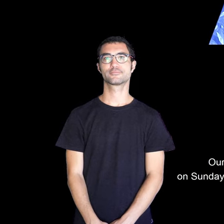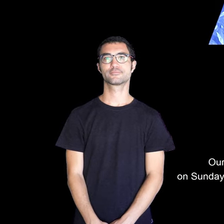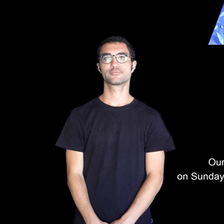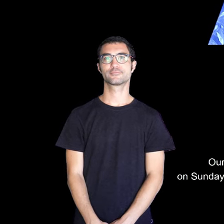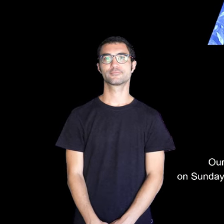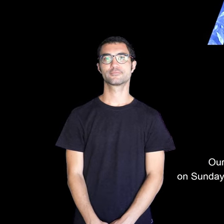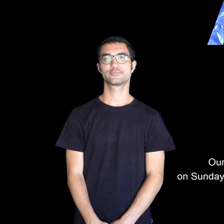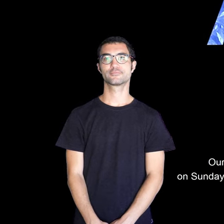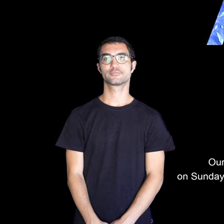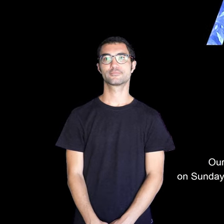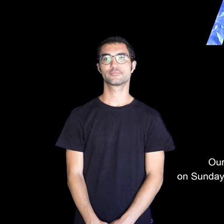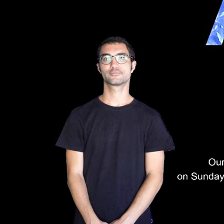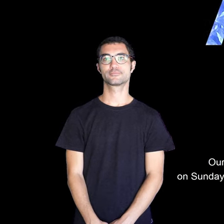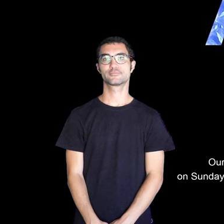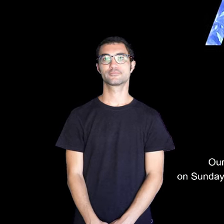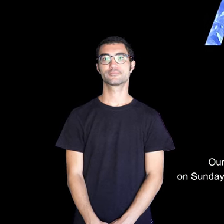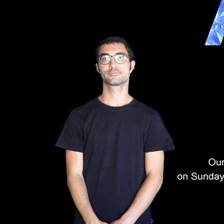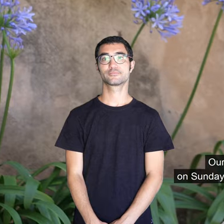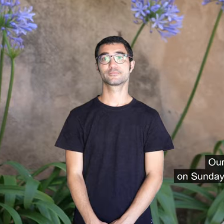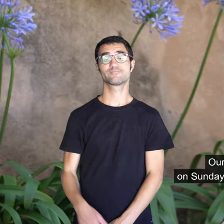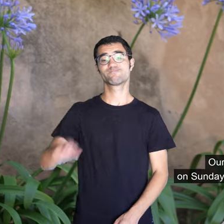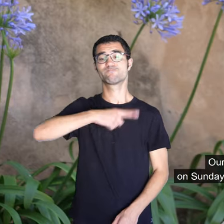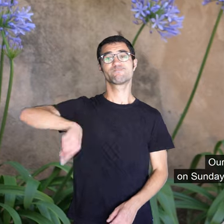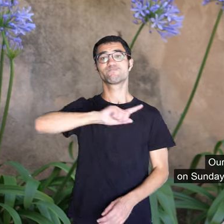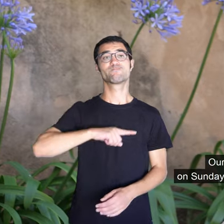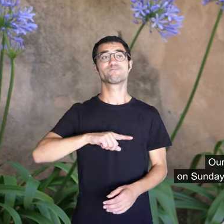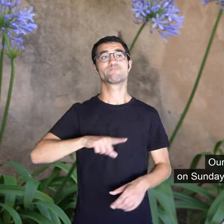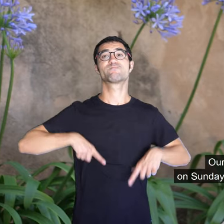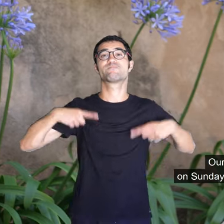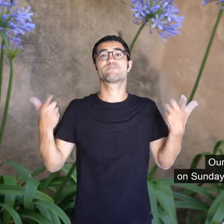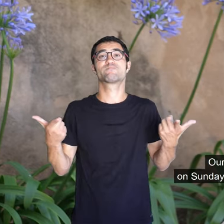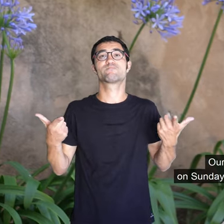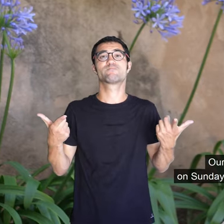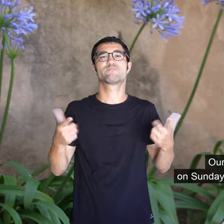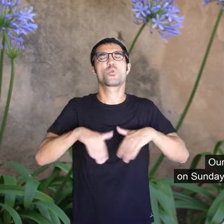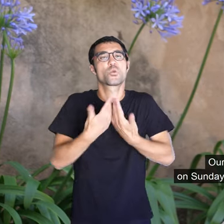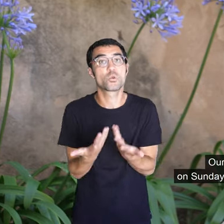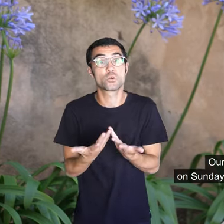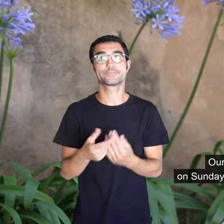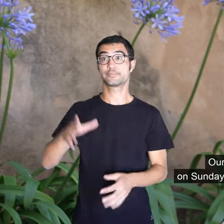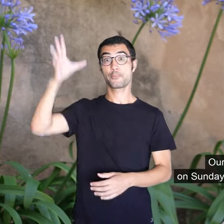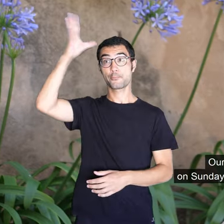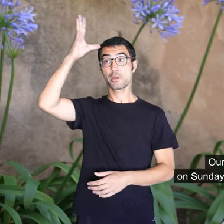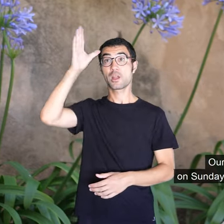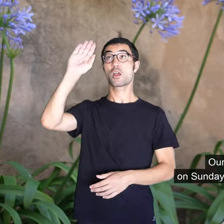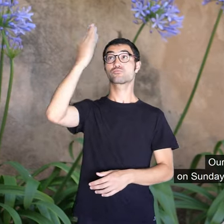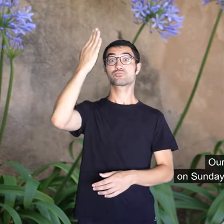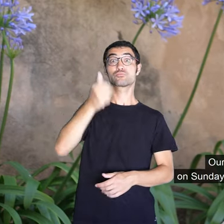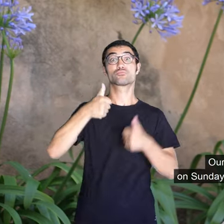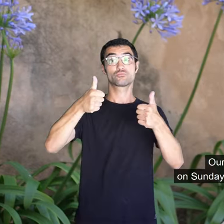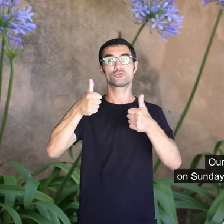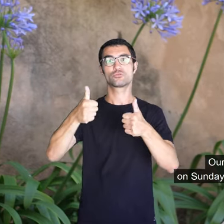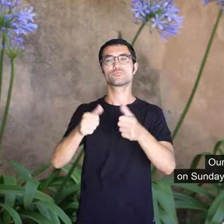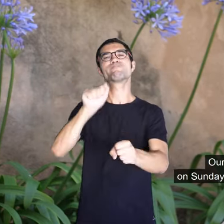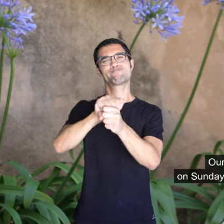La nostra vida era... Mon pare sempre, si era bon temps, anava a pescar. Dia un menja i dia